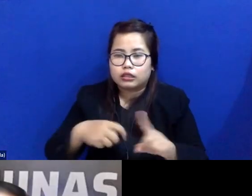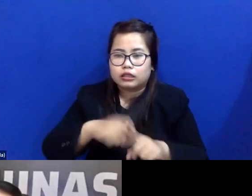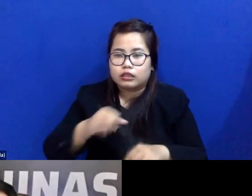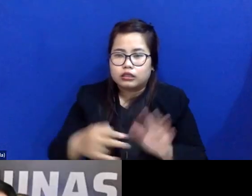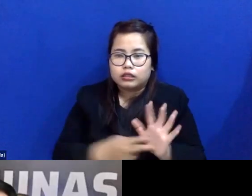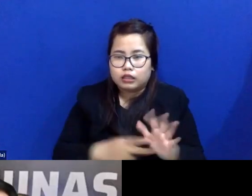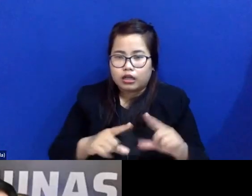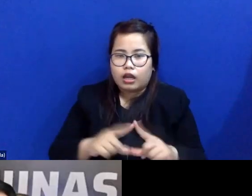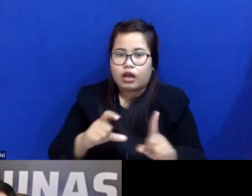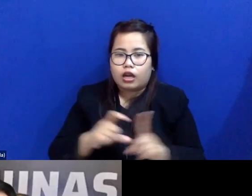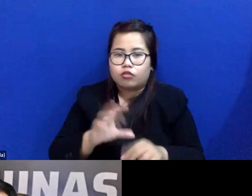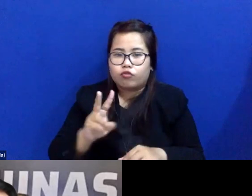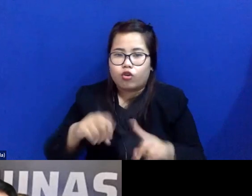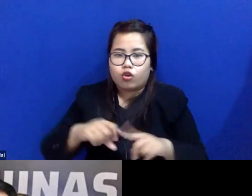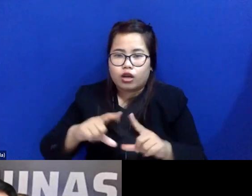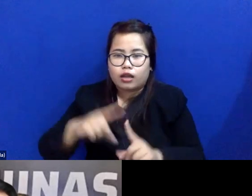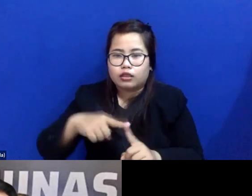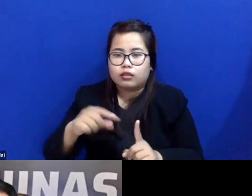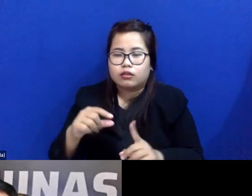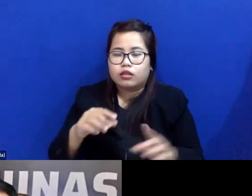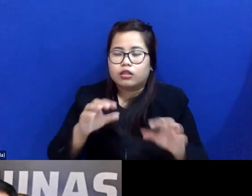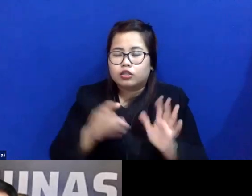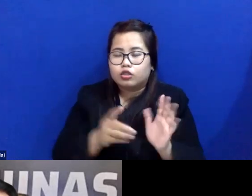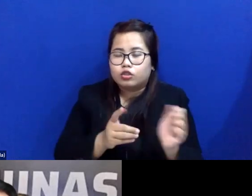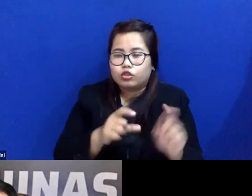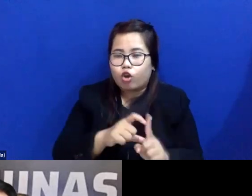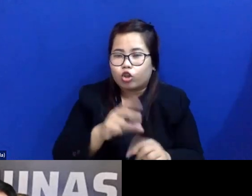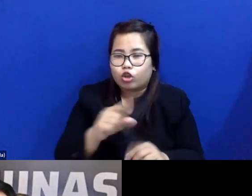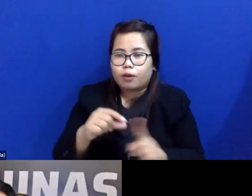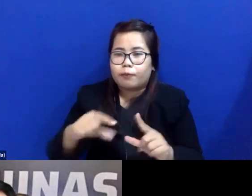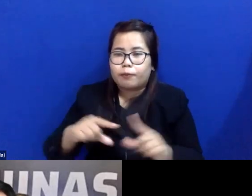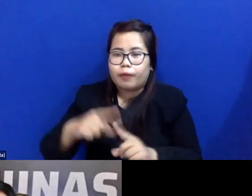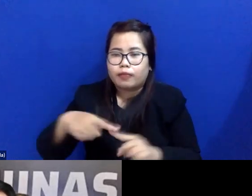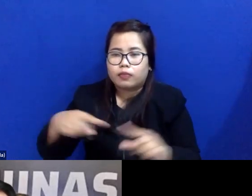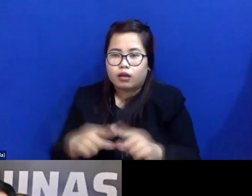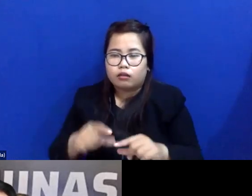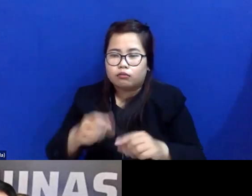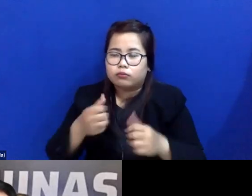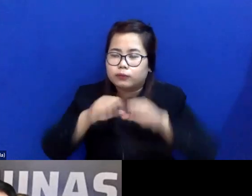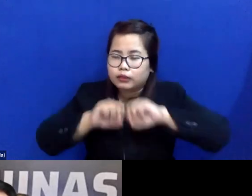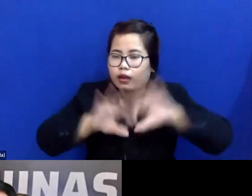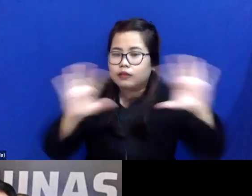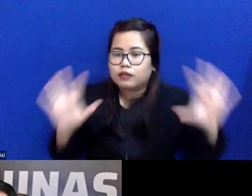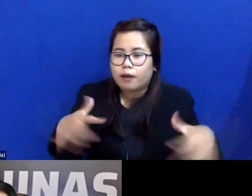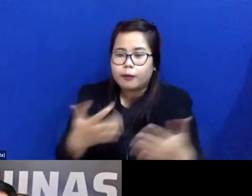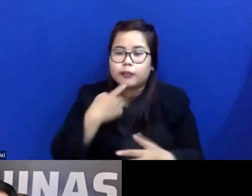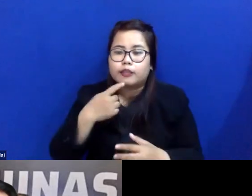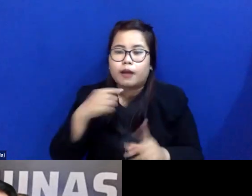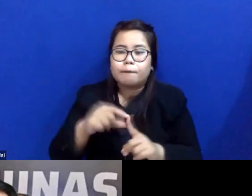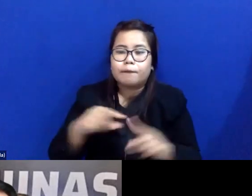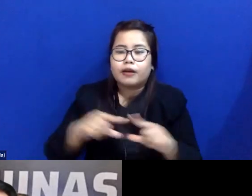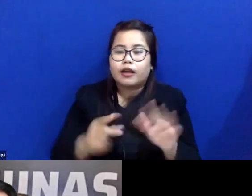Advokat Indonesia, Dr. Patra M. Zen, SHLLM, akan membawakan materi Peran Teknologi dalam